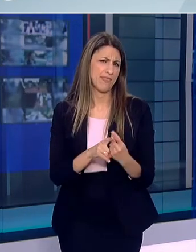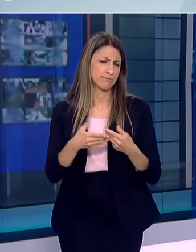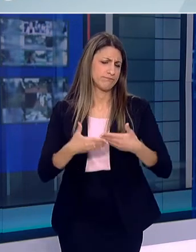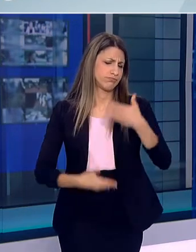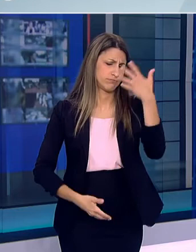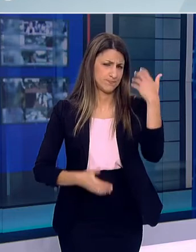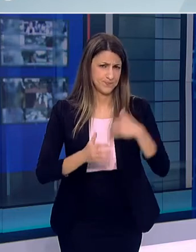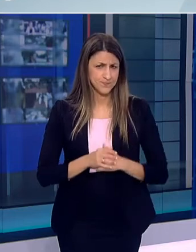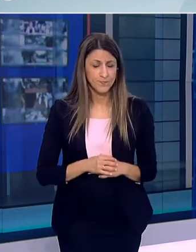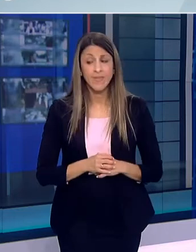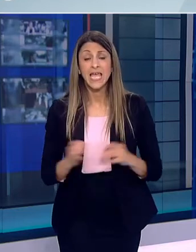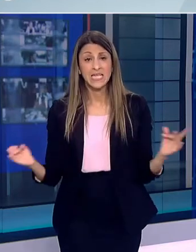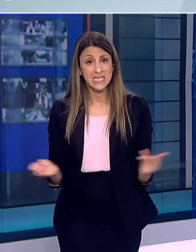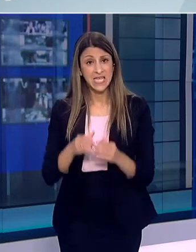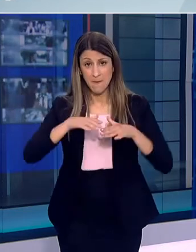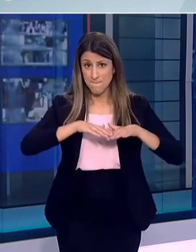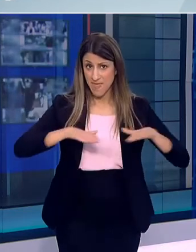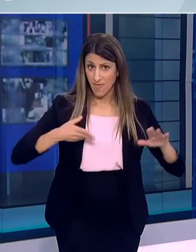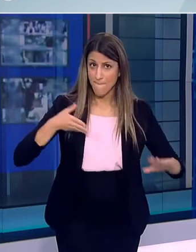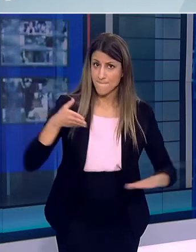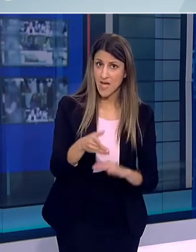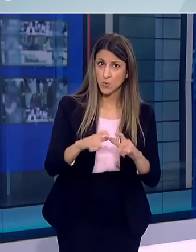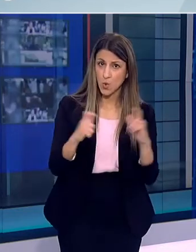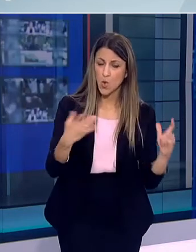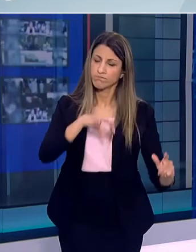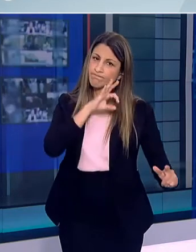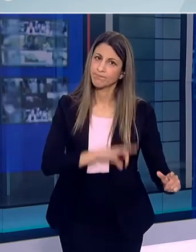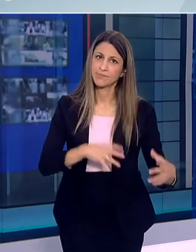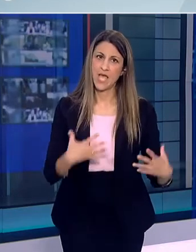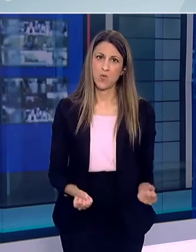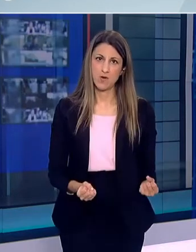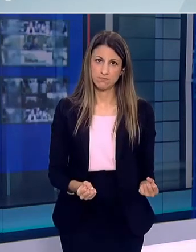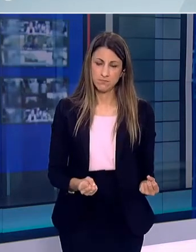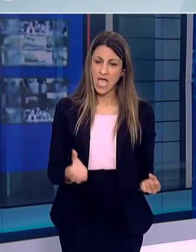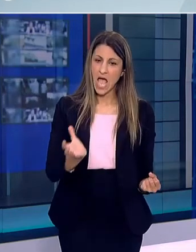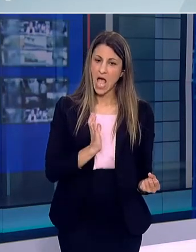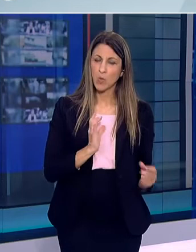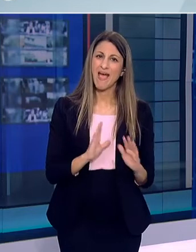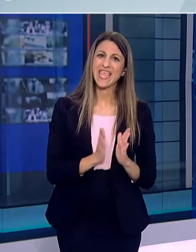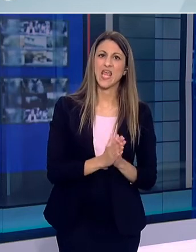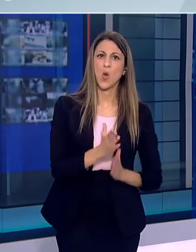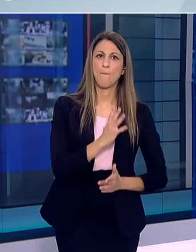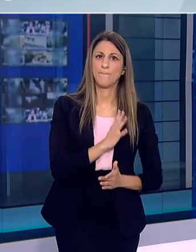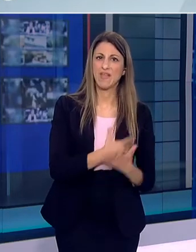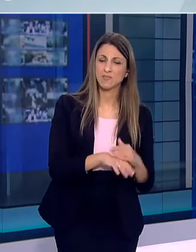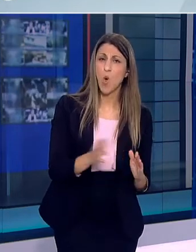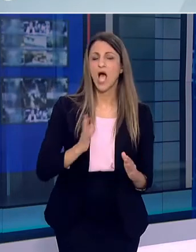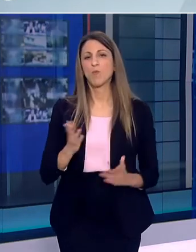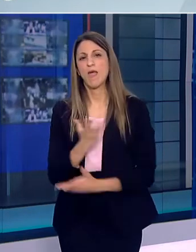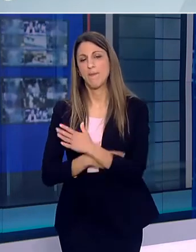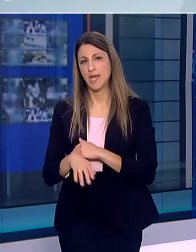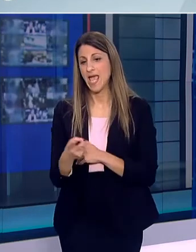Και βέβαια αυτά τα ωφέλη Αφορούν και τα ειδικά σχολεία Ίσως και περισσότερο Από τα υπόλοιπα δημοτικά σχολεία Και